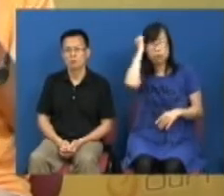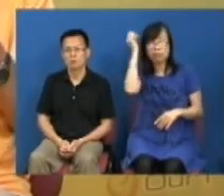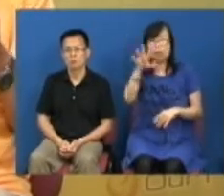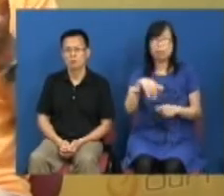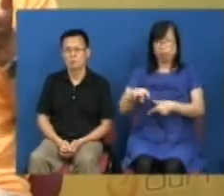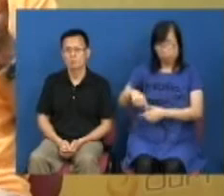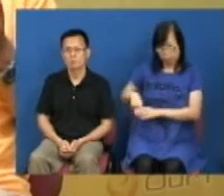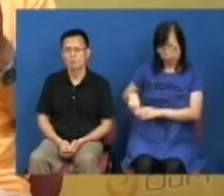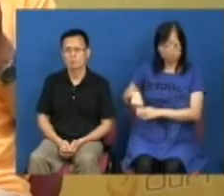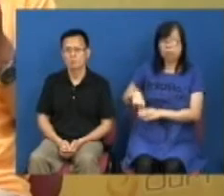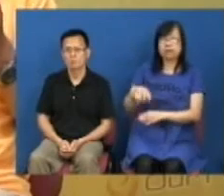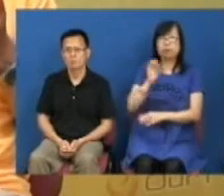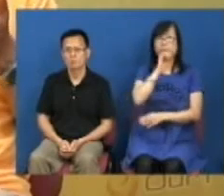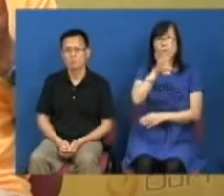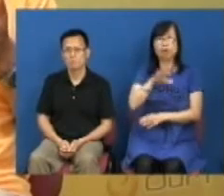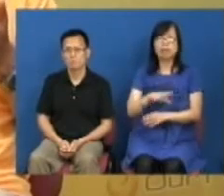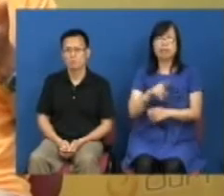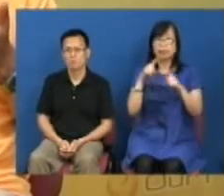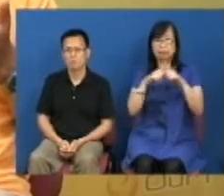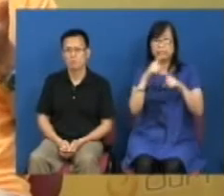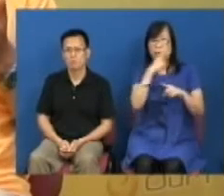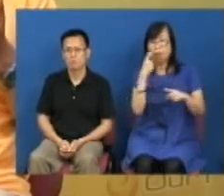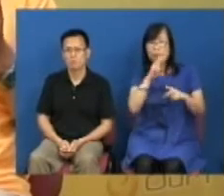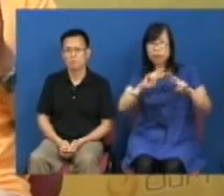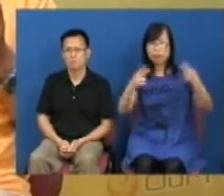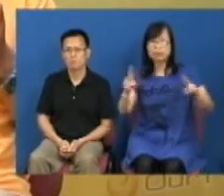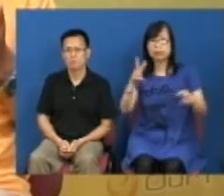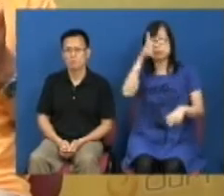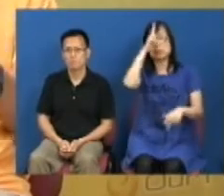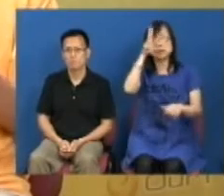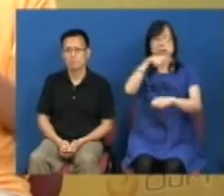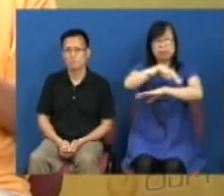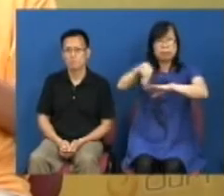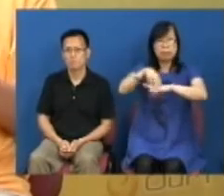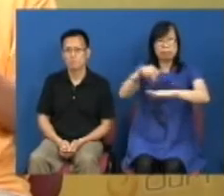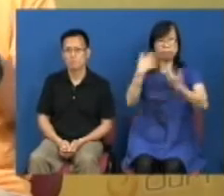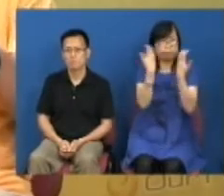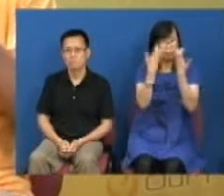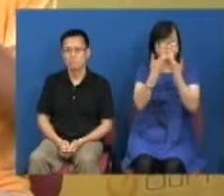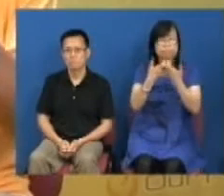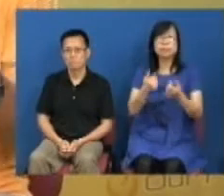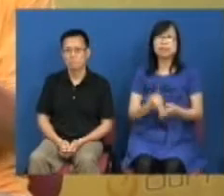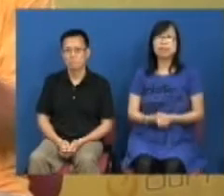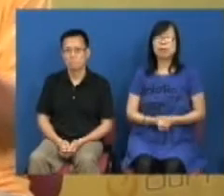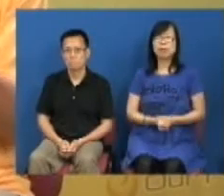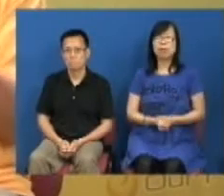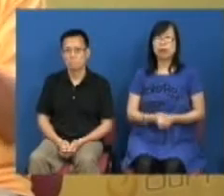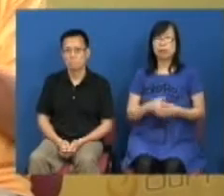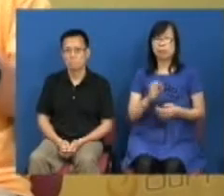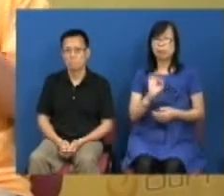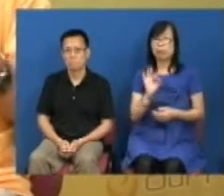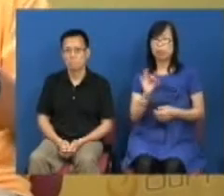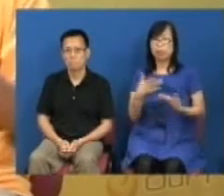线的界定我们没有一个人口一个发展的政策上的预计我们甚至乎没有到底现在